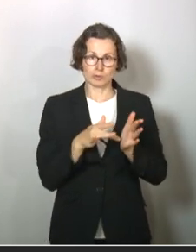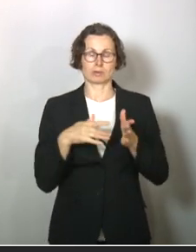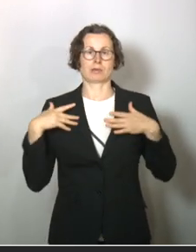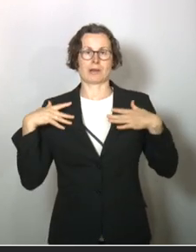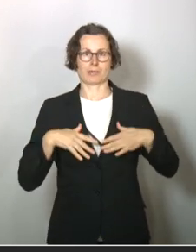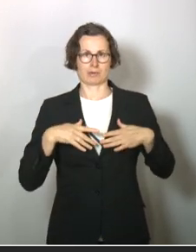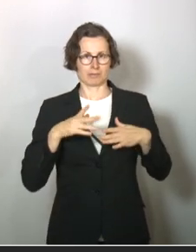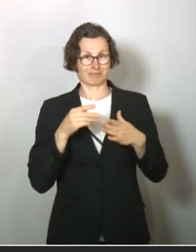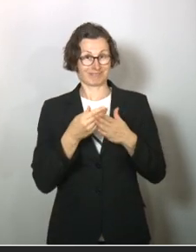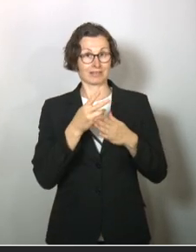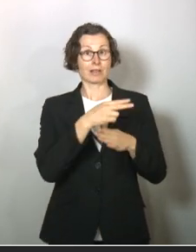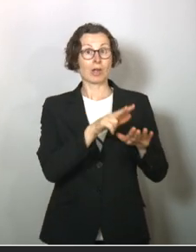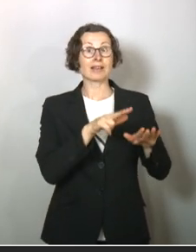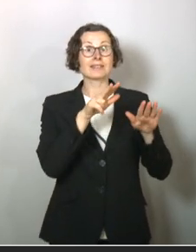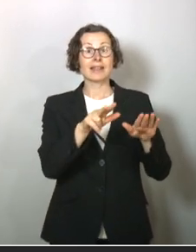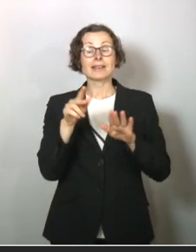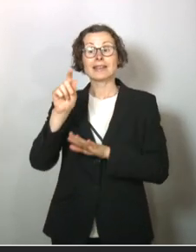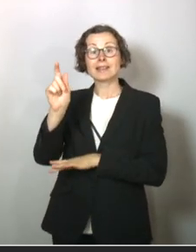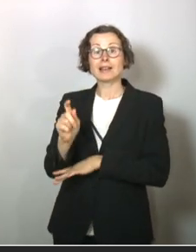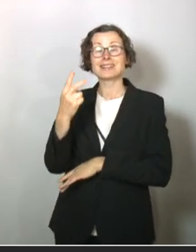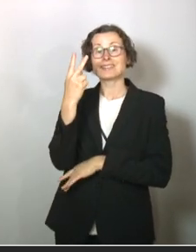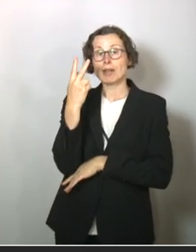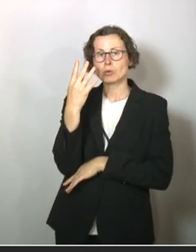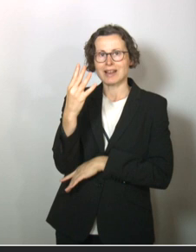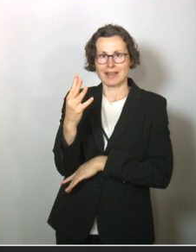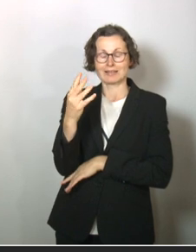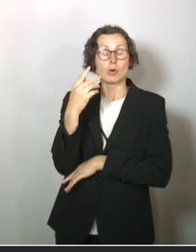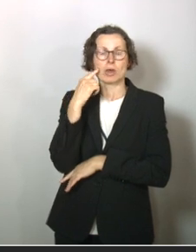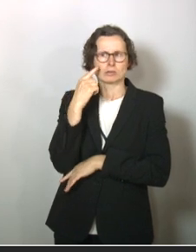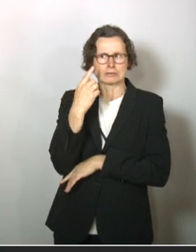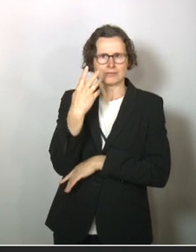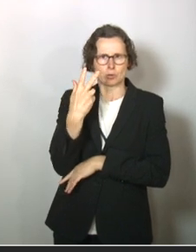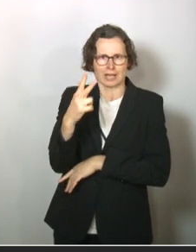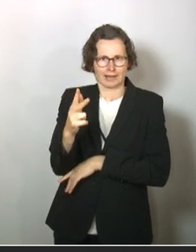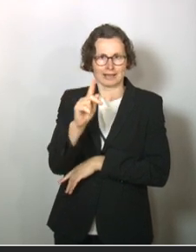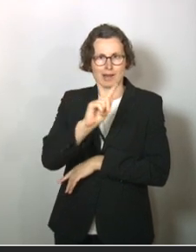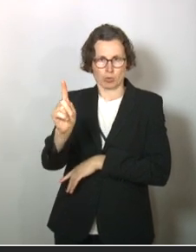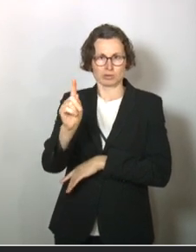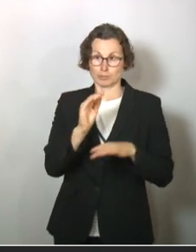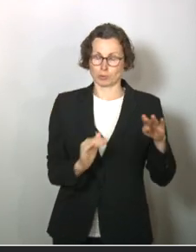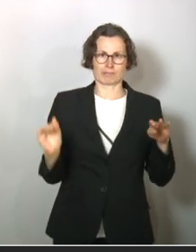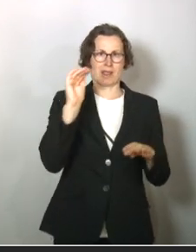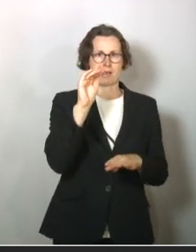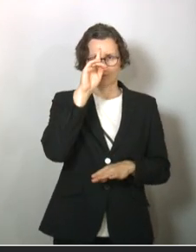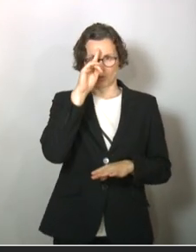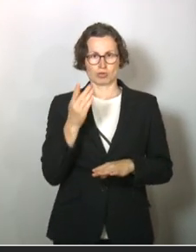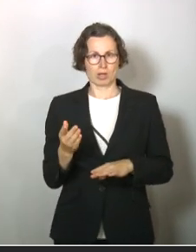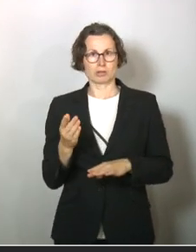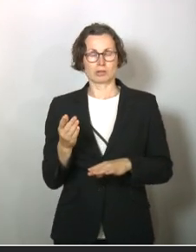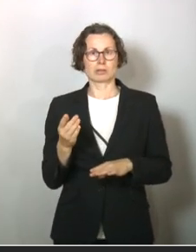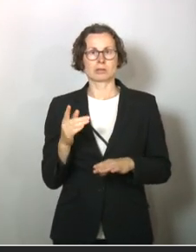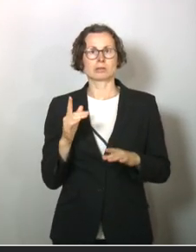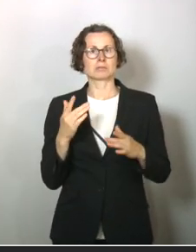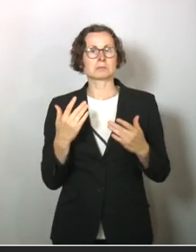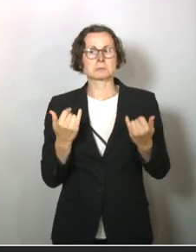2018 in Italien 32.000, wenn ich es richtig, oder 34.000, also nochmal deutlich drüber. Das sind